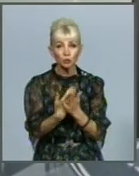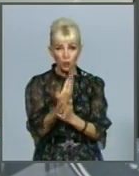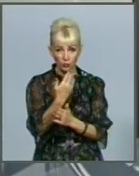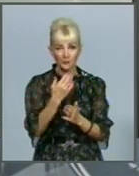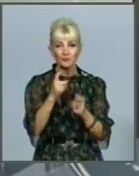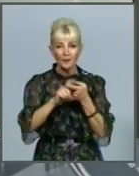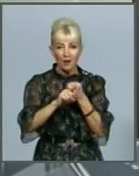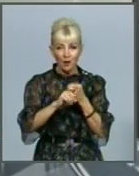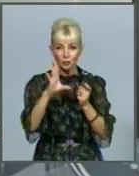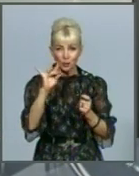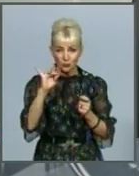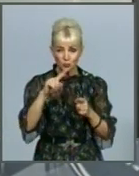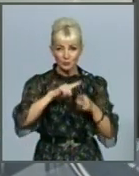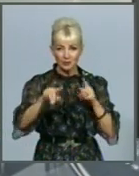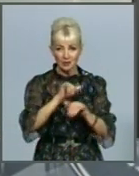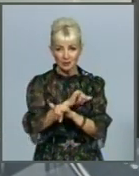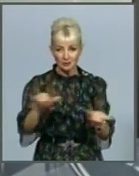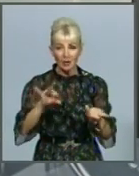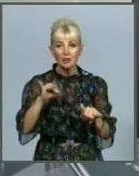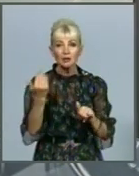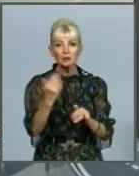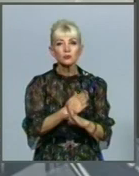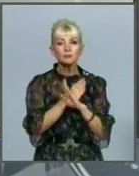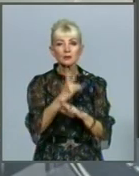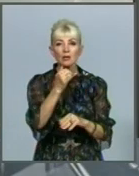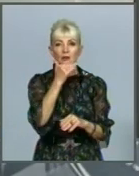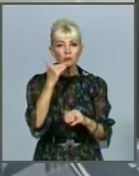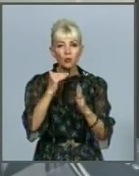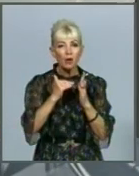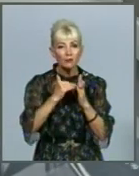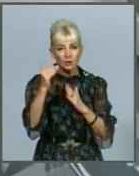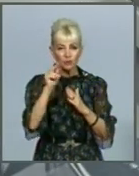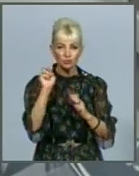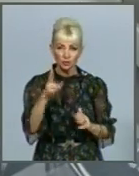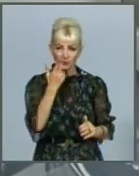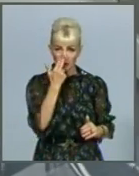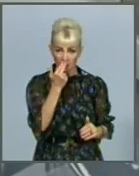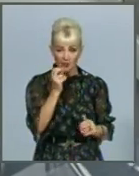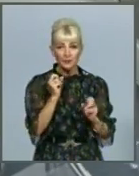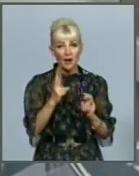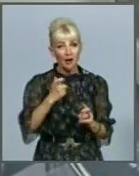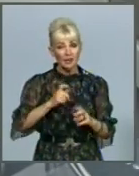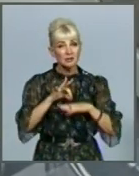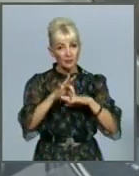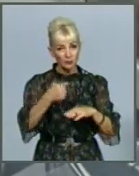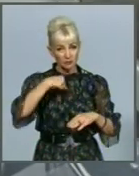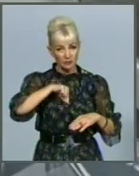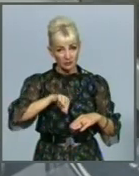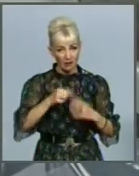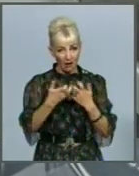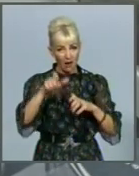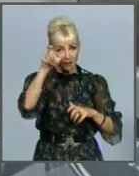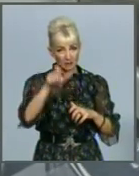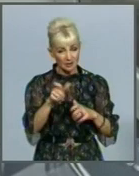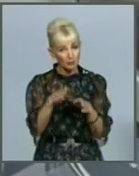швидше розповсюджується, і його летальність набагато вища, ніж від грипу. А от як поведе себе організм у поєднанні